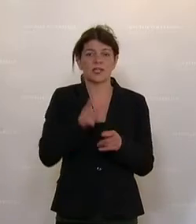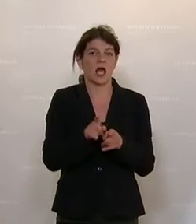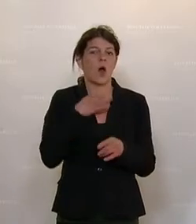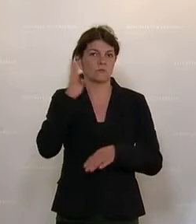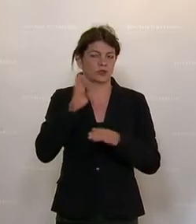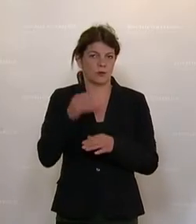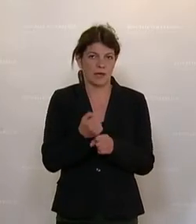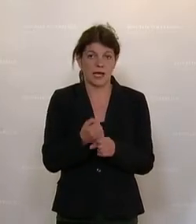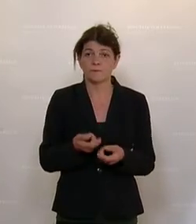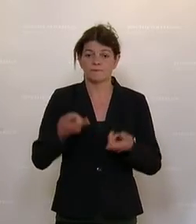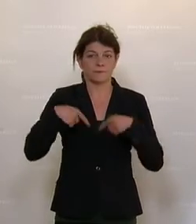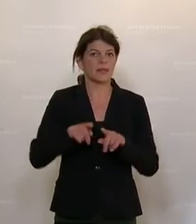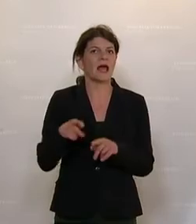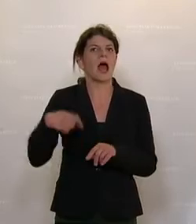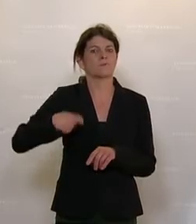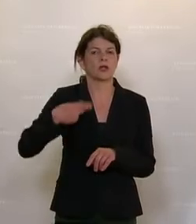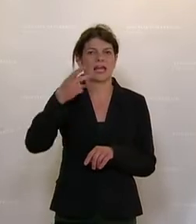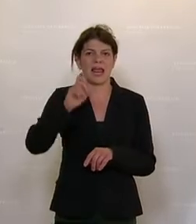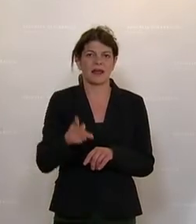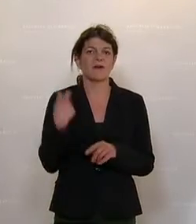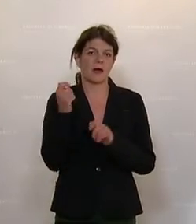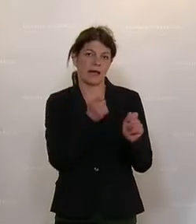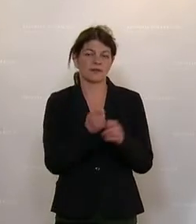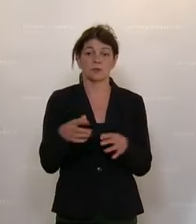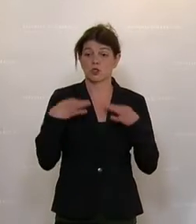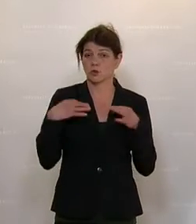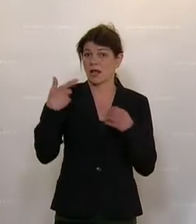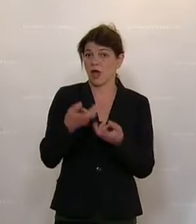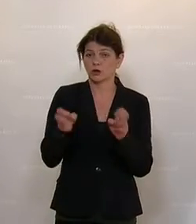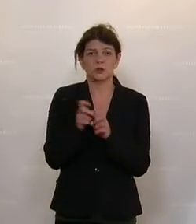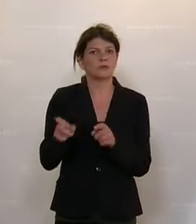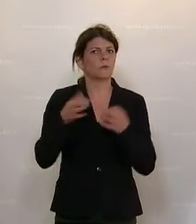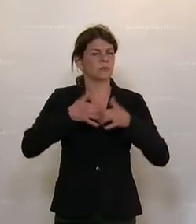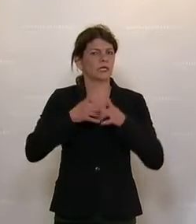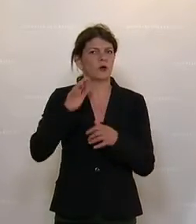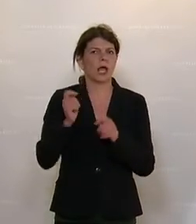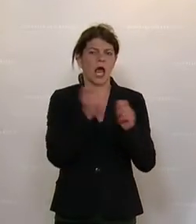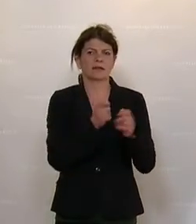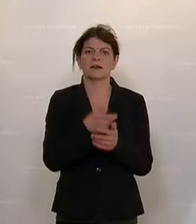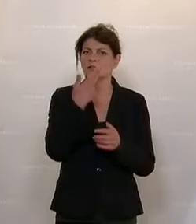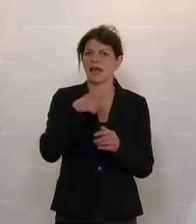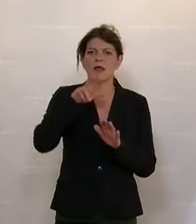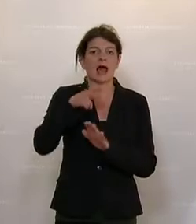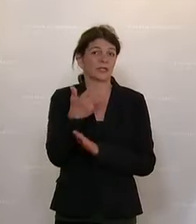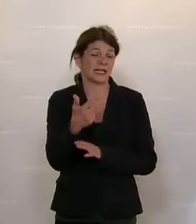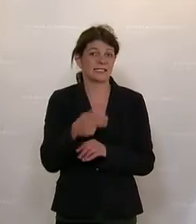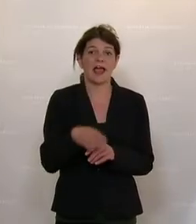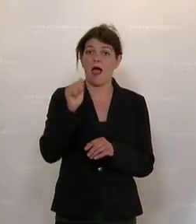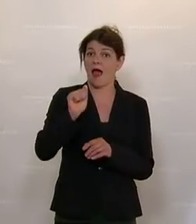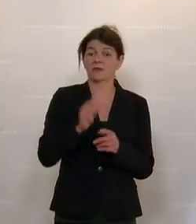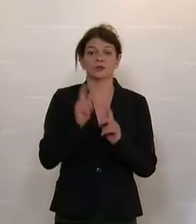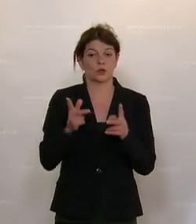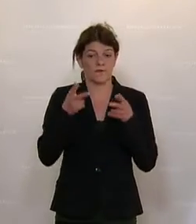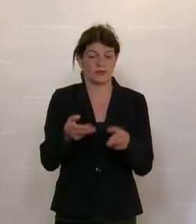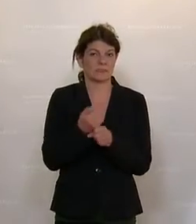gebracht. Weiters wieder Abgeordnete Kek beantragt im Gesundheitsausschuss zur Berichterstattung über den Antrag 338a,